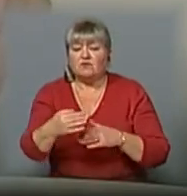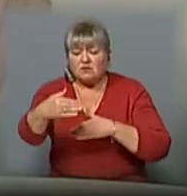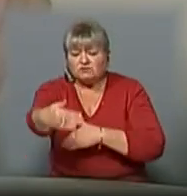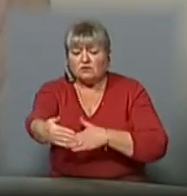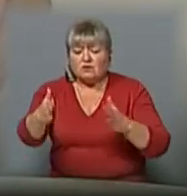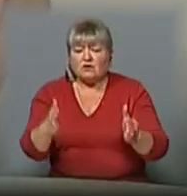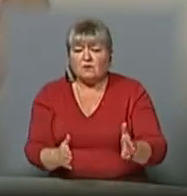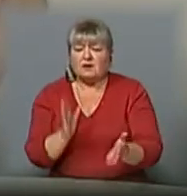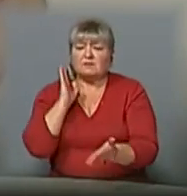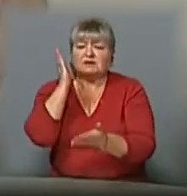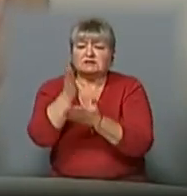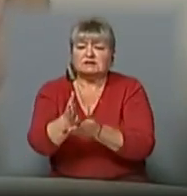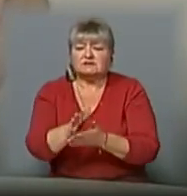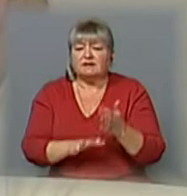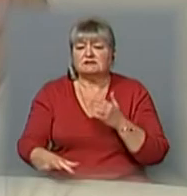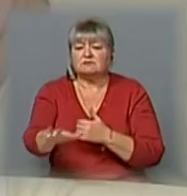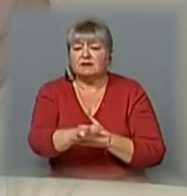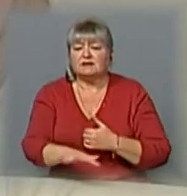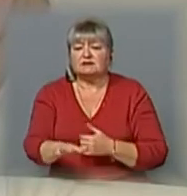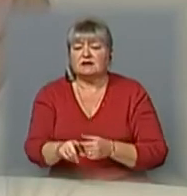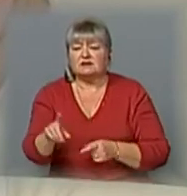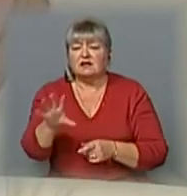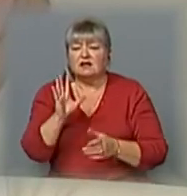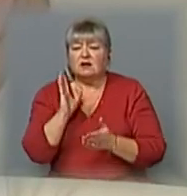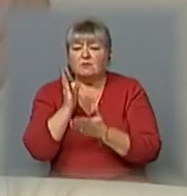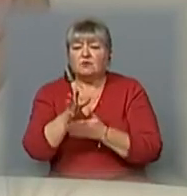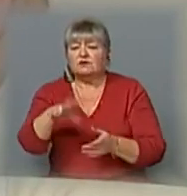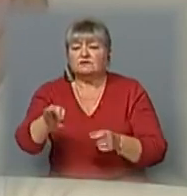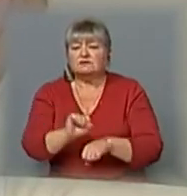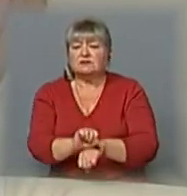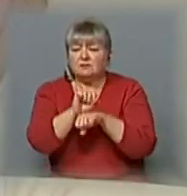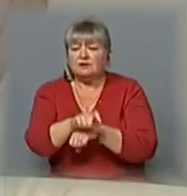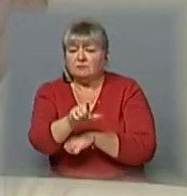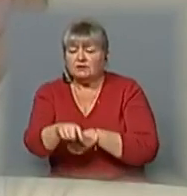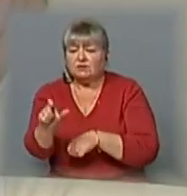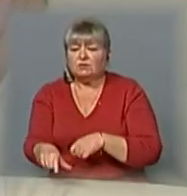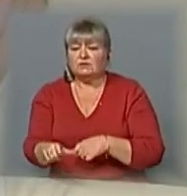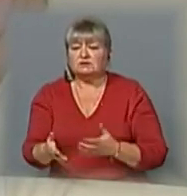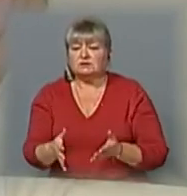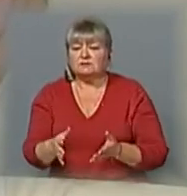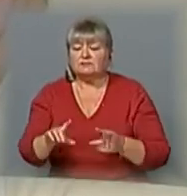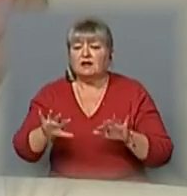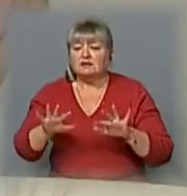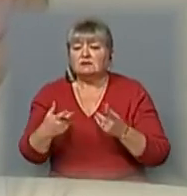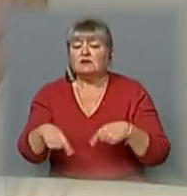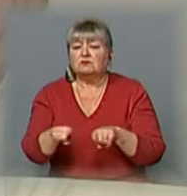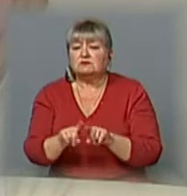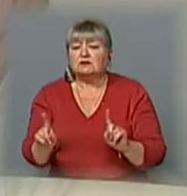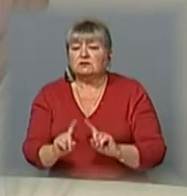палатки, через тих рітингуючих, протестуючих. Ну і сталося так, що